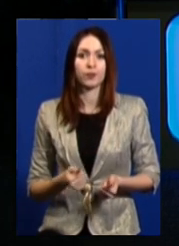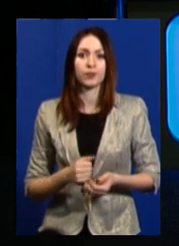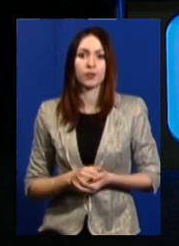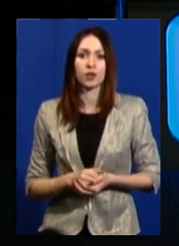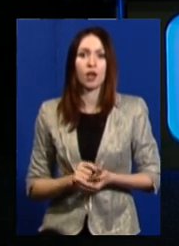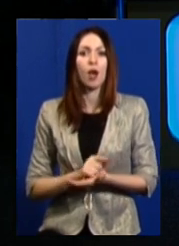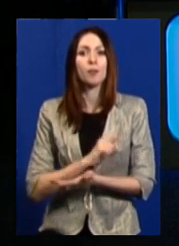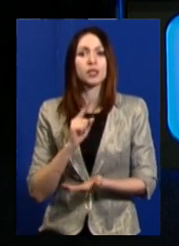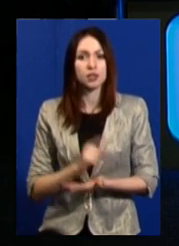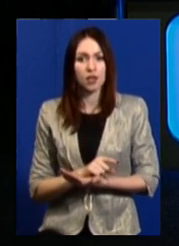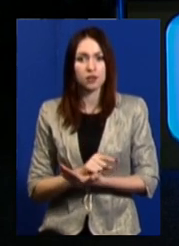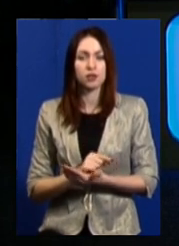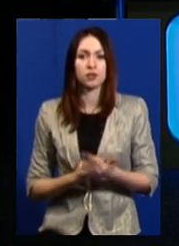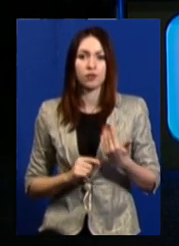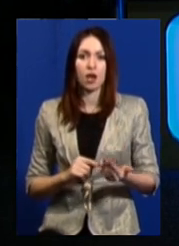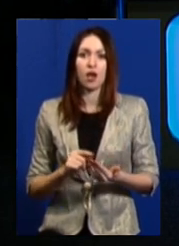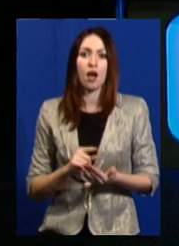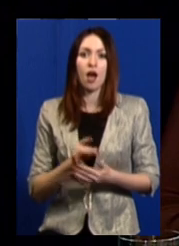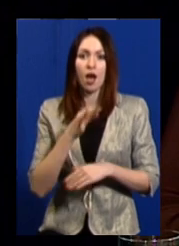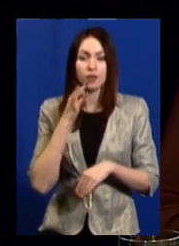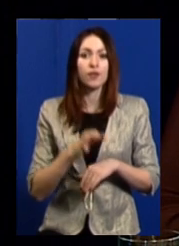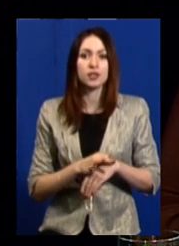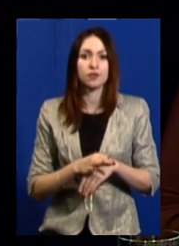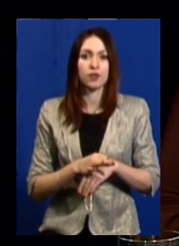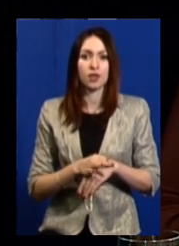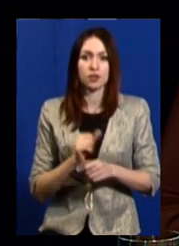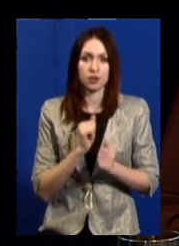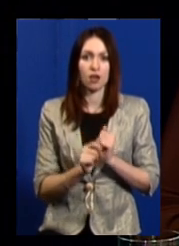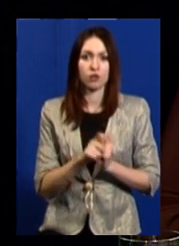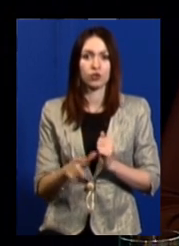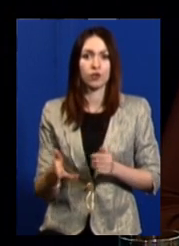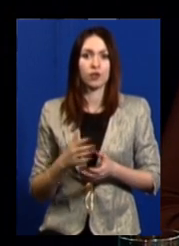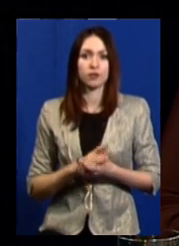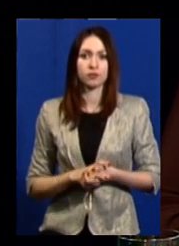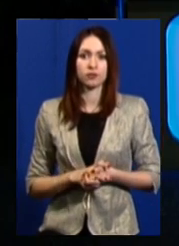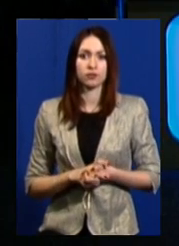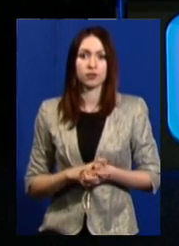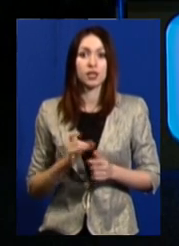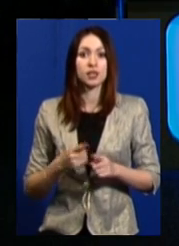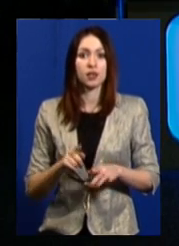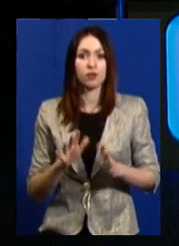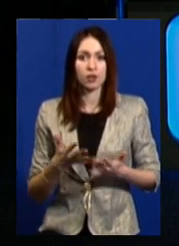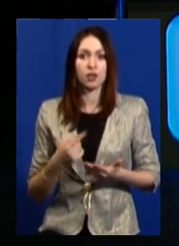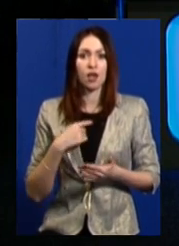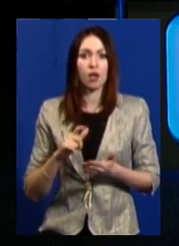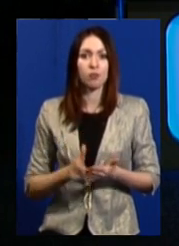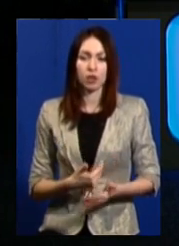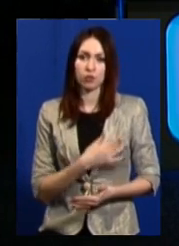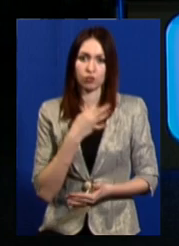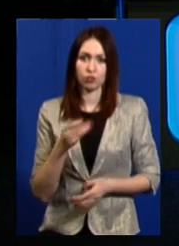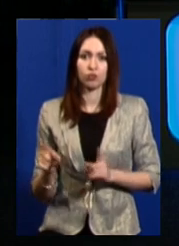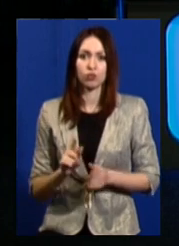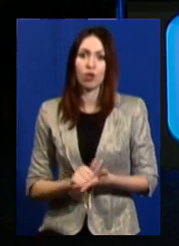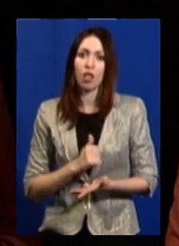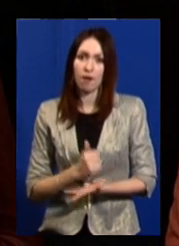Обов'язки дитинам. Відповідальність персональна у кожного. З цього приводу, знов таки, хочеться сказати, що